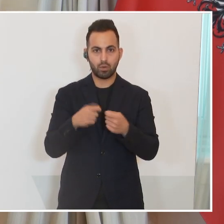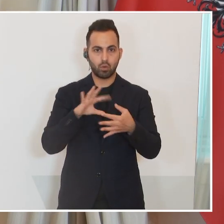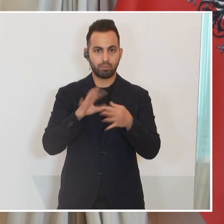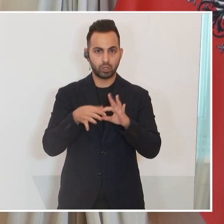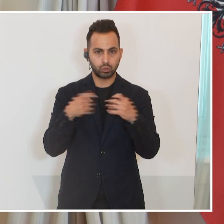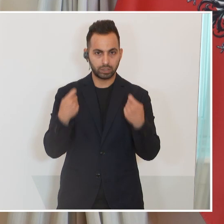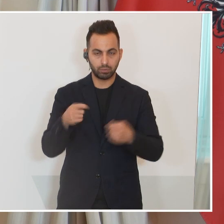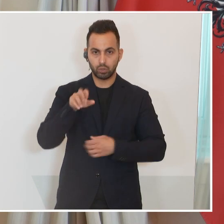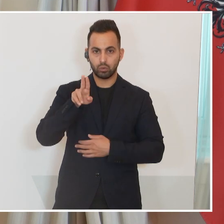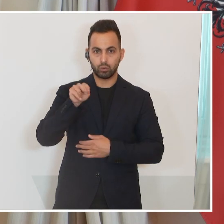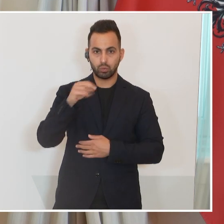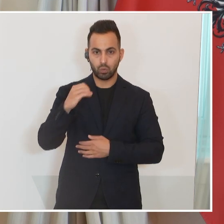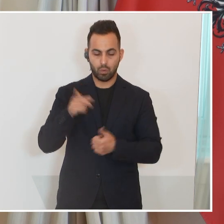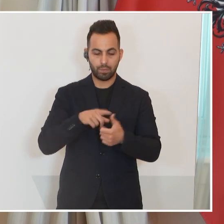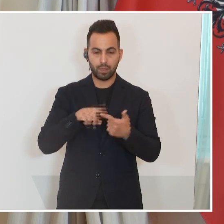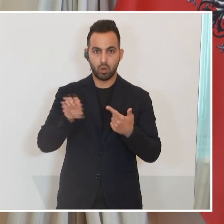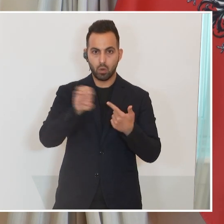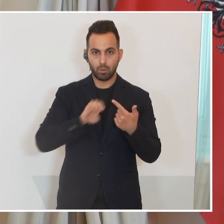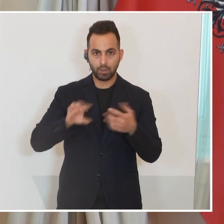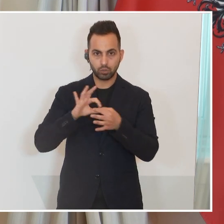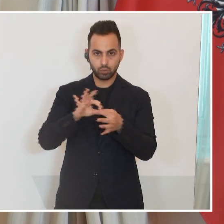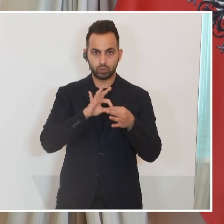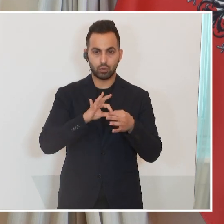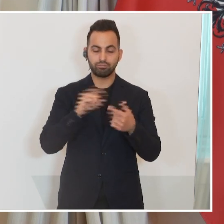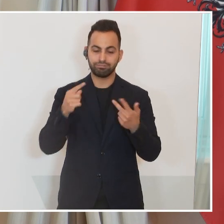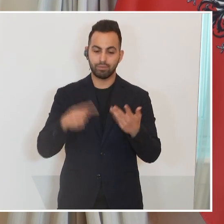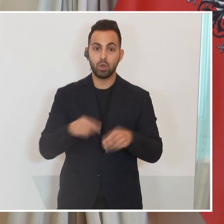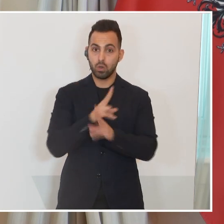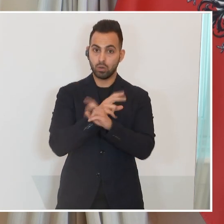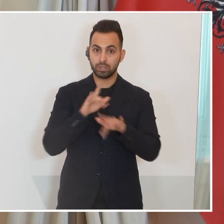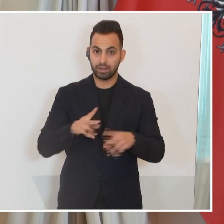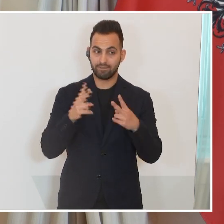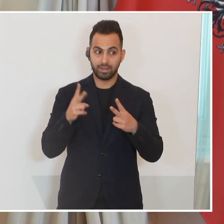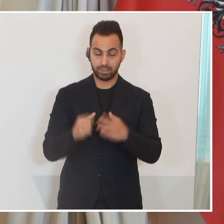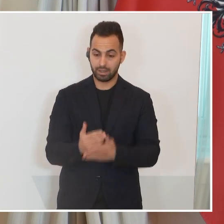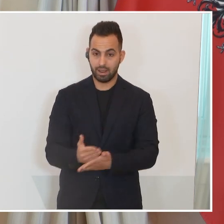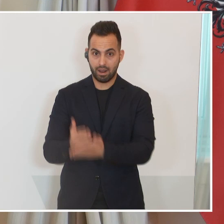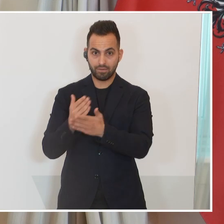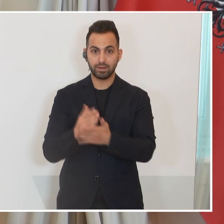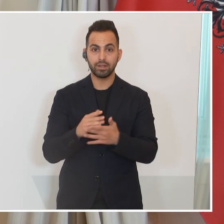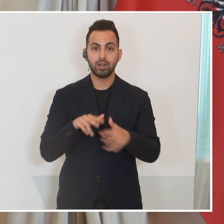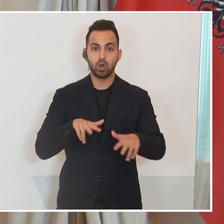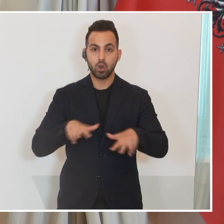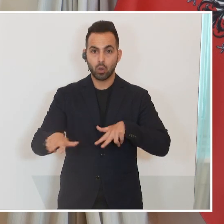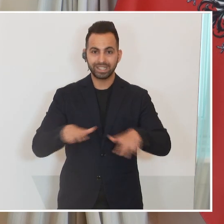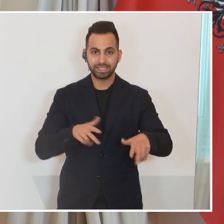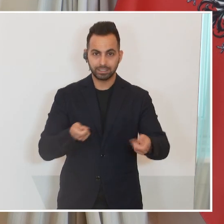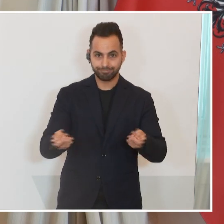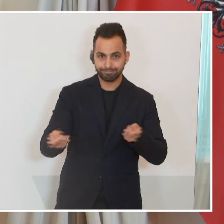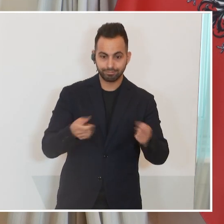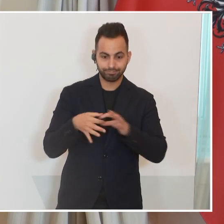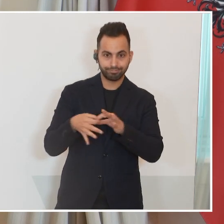der Europäischen Union und hier leistet Österreich einen wertvollen Beitrag in der Frage der Logistik und der Möglichkeit der